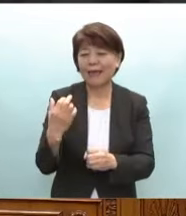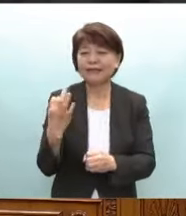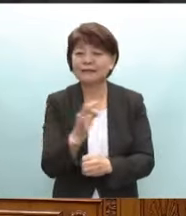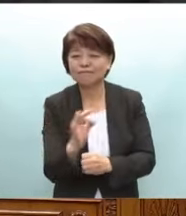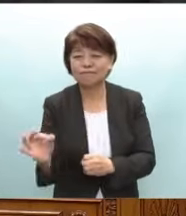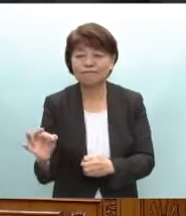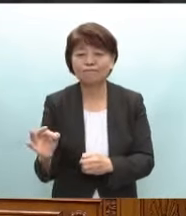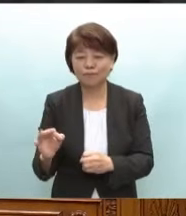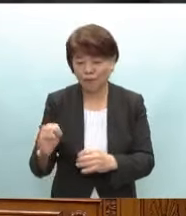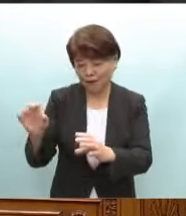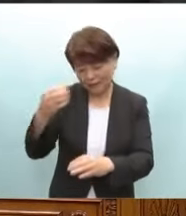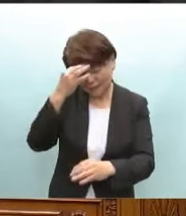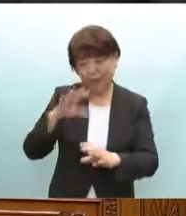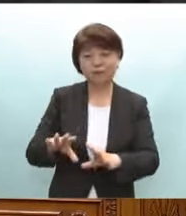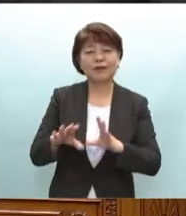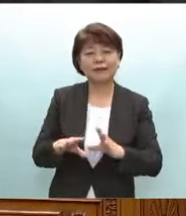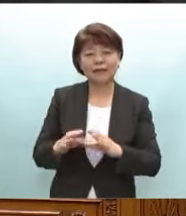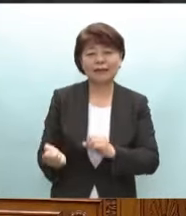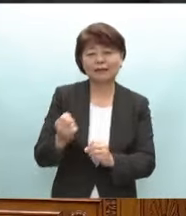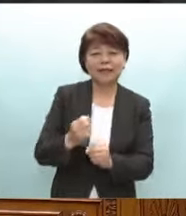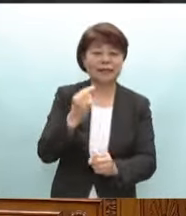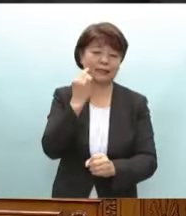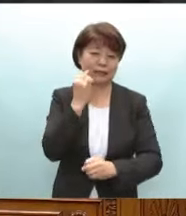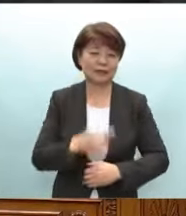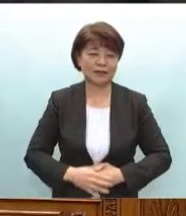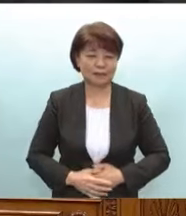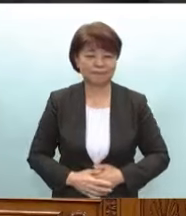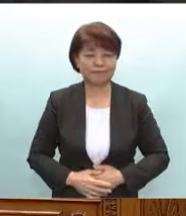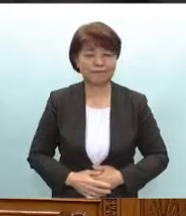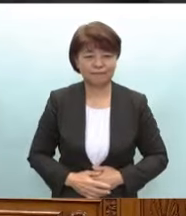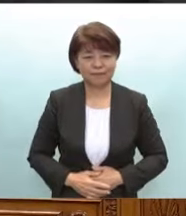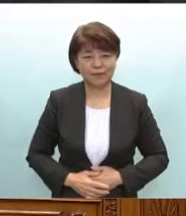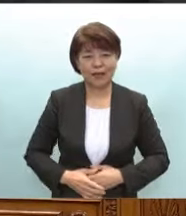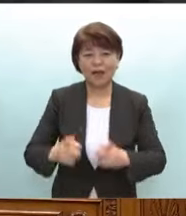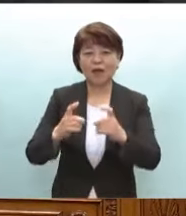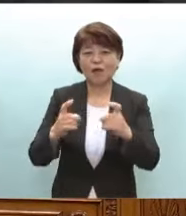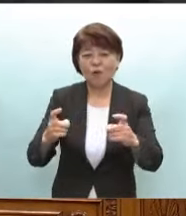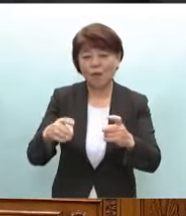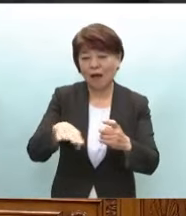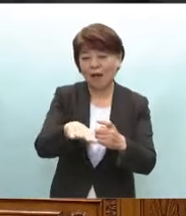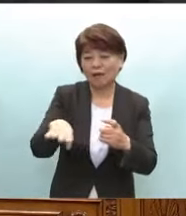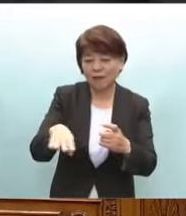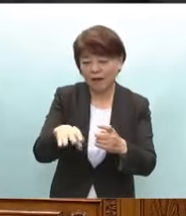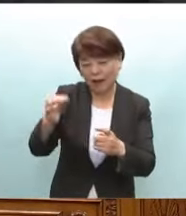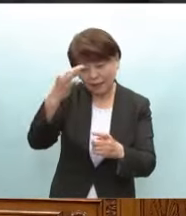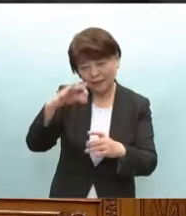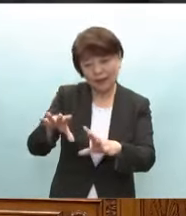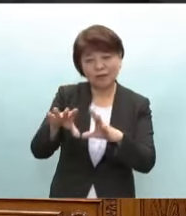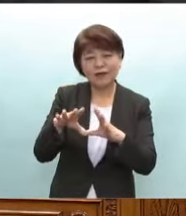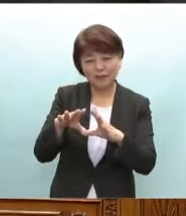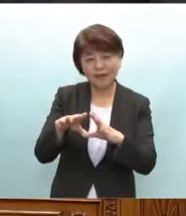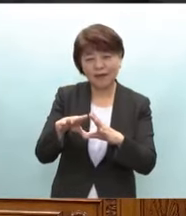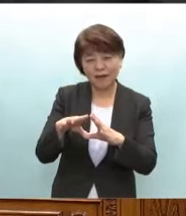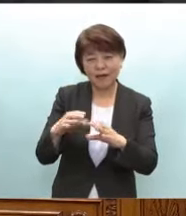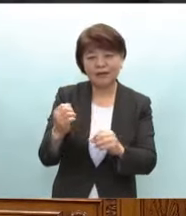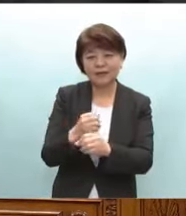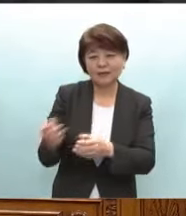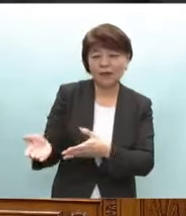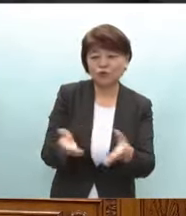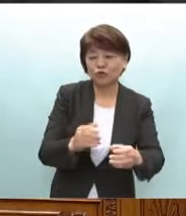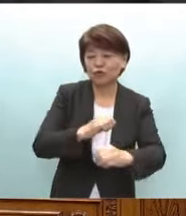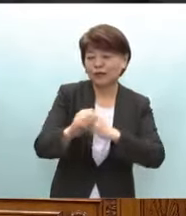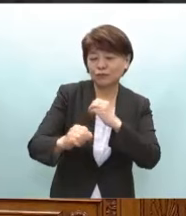建のめどが立ちません港湾岸壁の被災により生産物流活動に影響が出た企業もあります